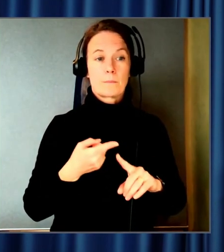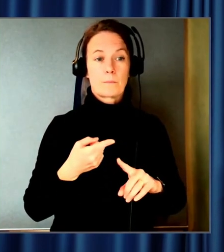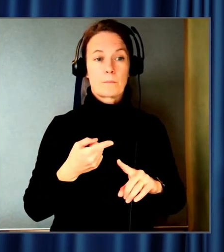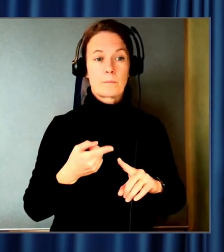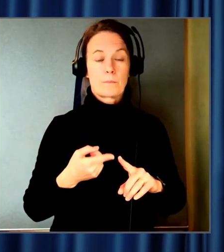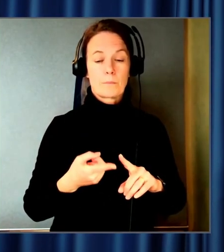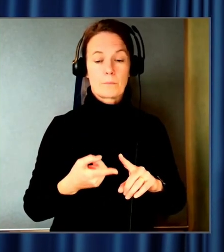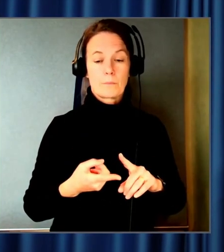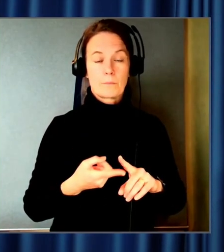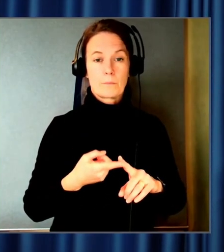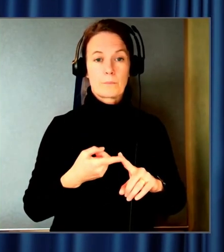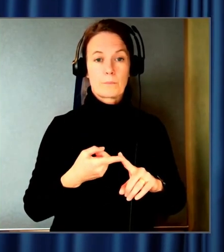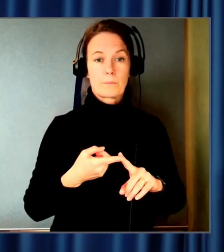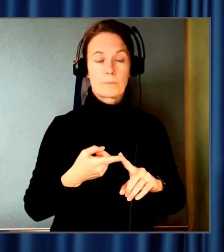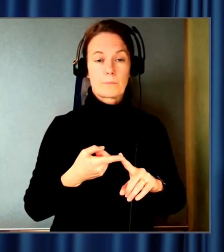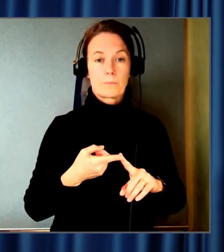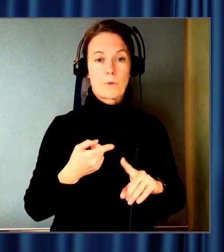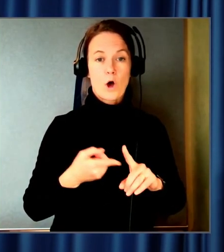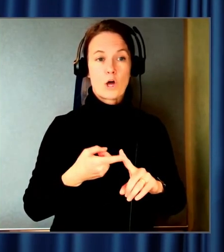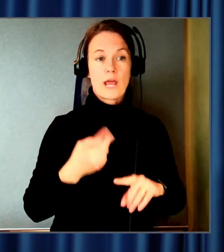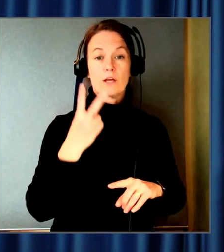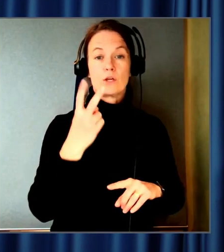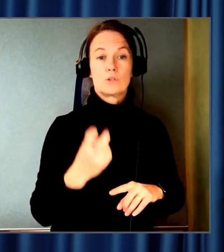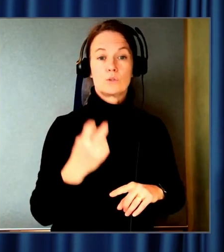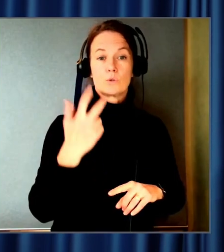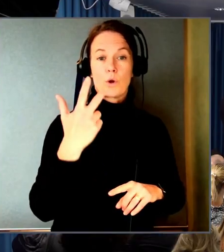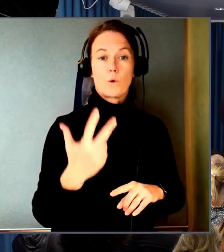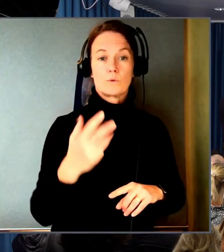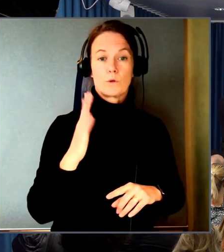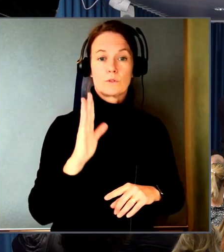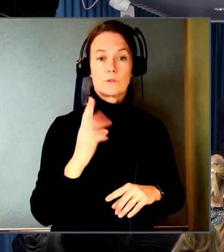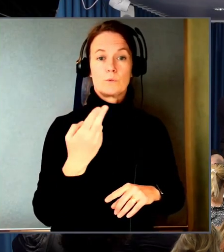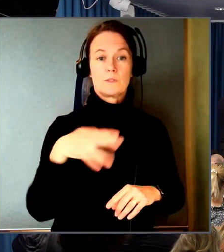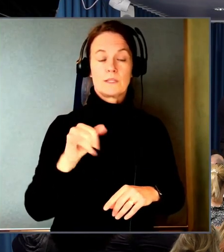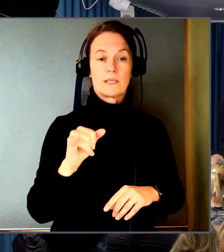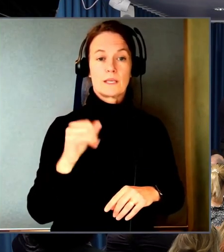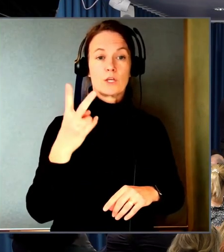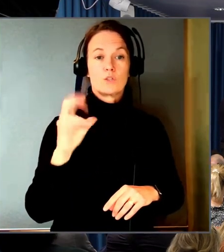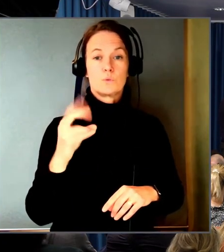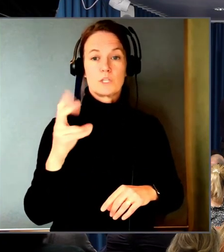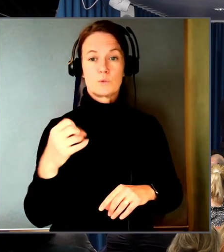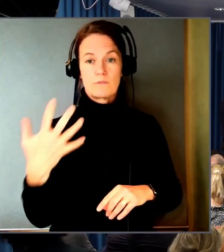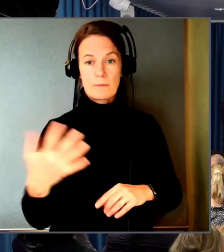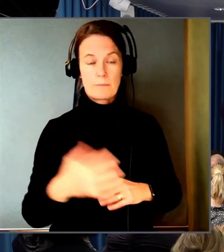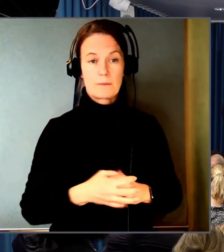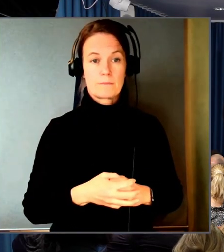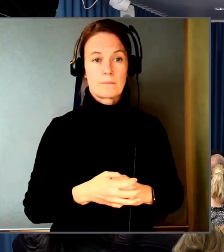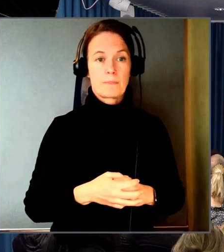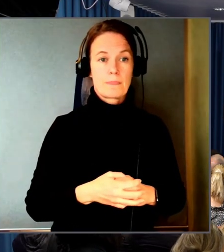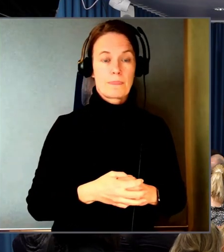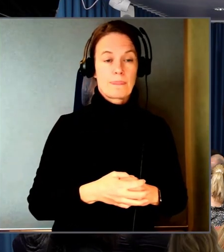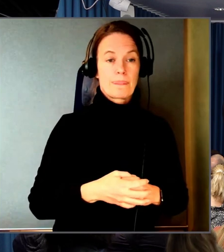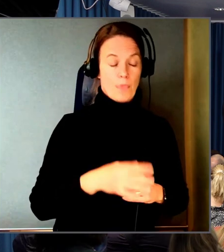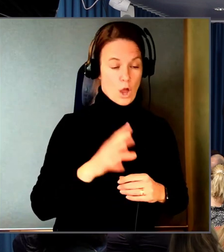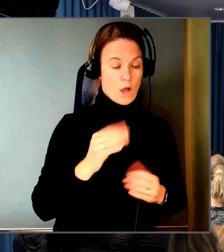Det slås ju på den 28 juni 2025. Jag kan komplettera lite. Det stämmer att standarderna inte